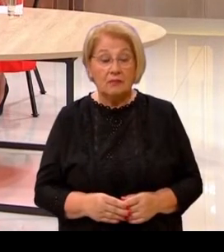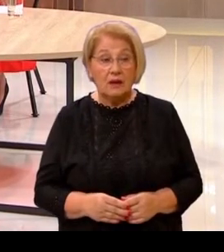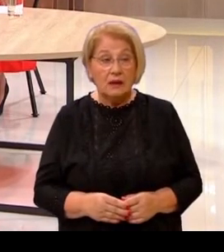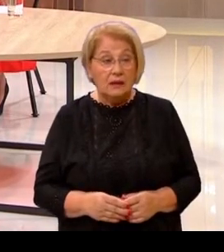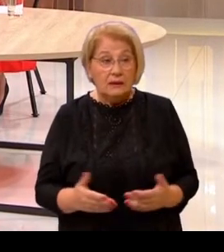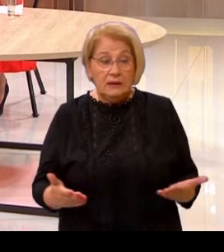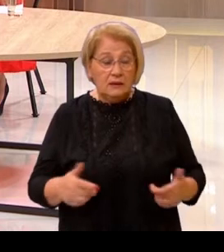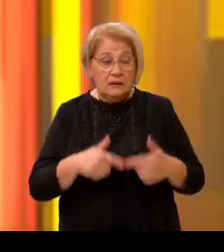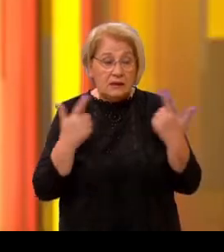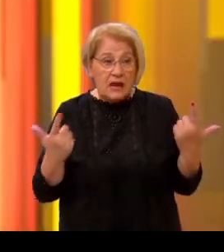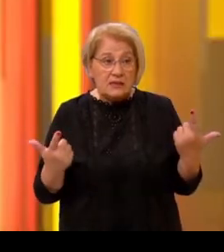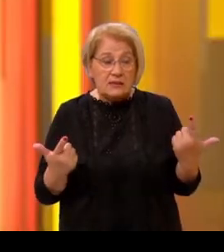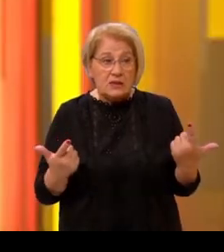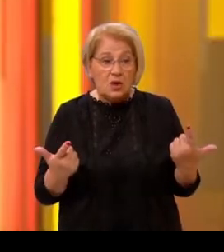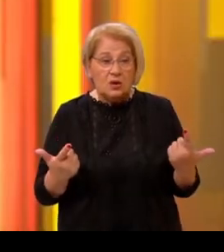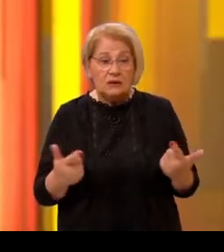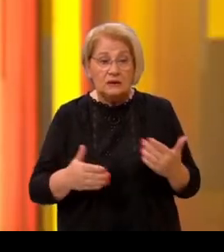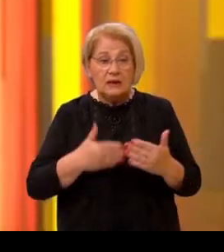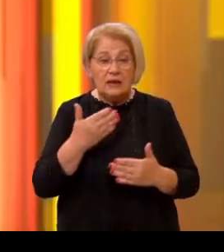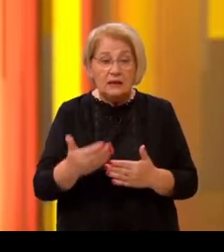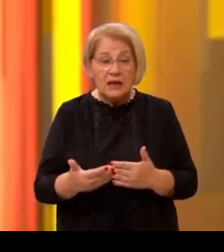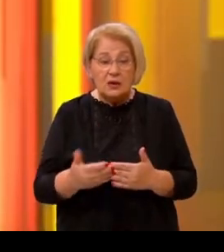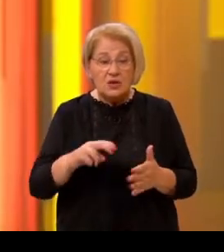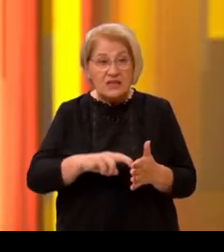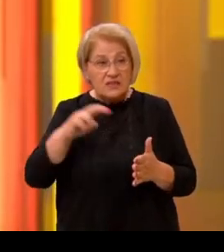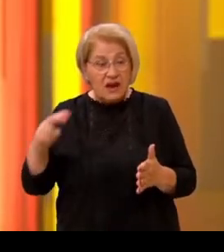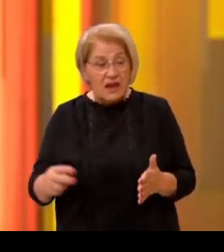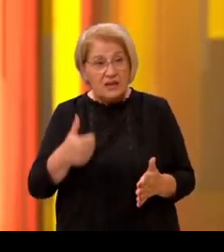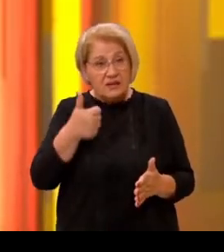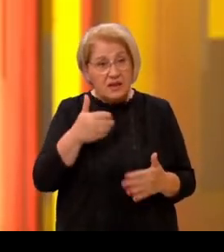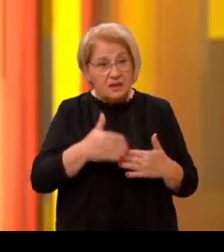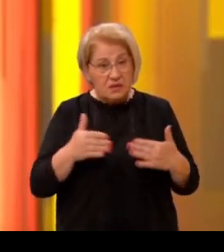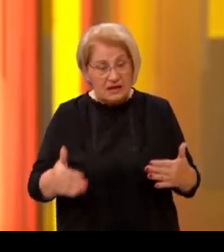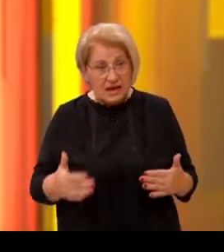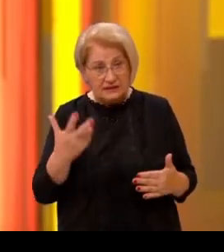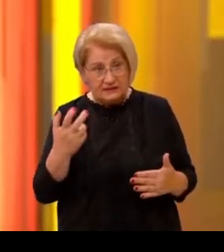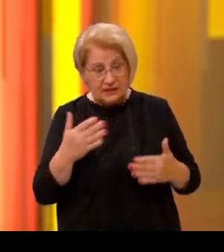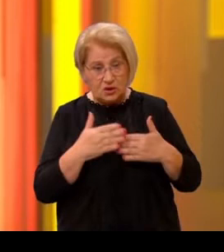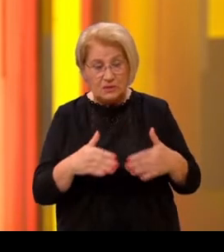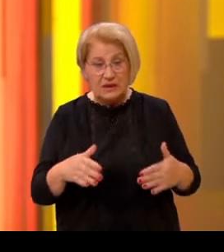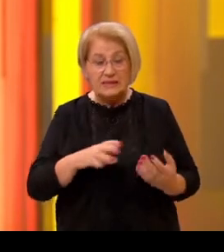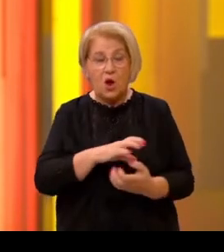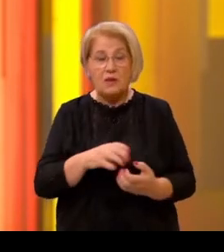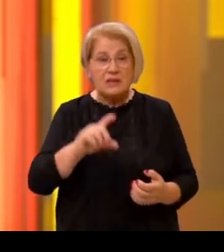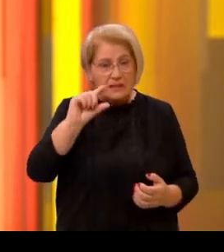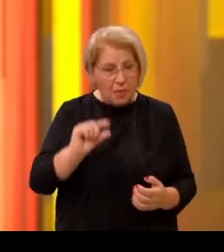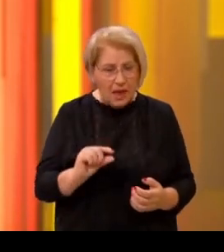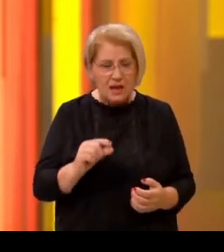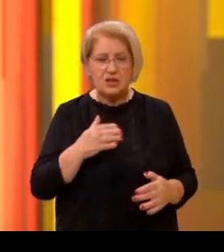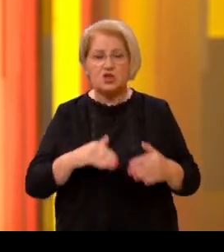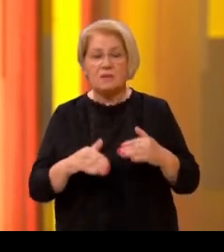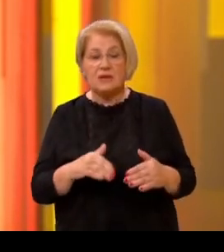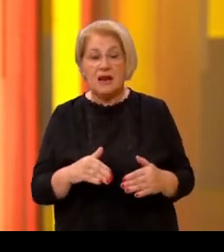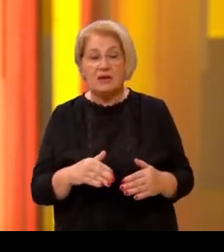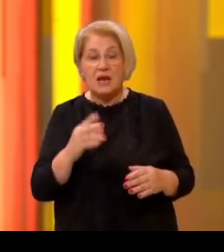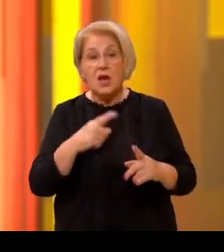Svakako je bitno reći da nakon izvanja milijardu i 300 milijona za obiteljske i najniže, plus ove